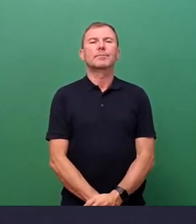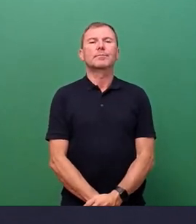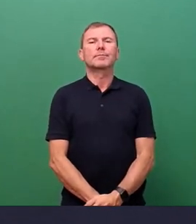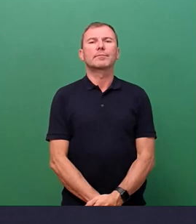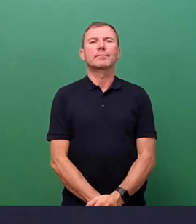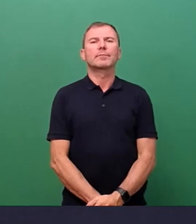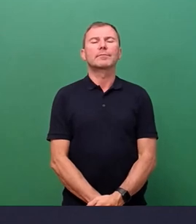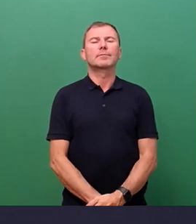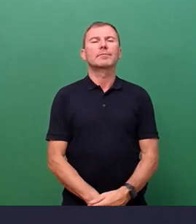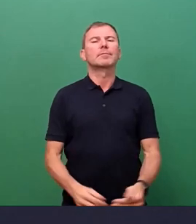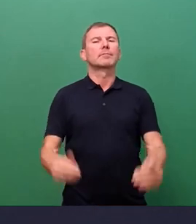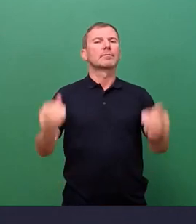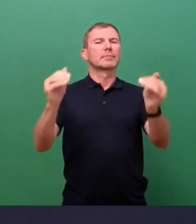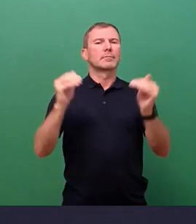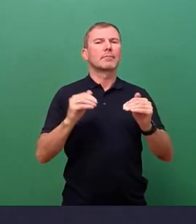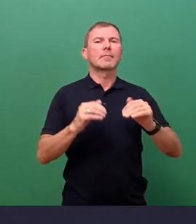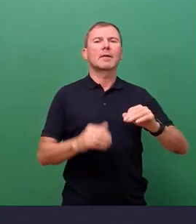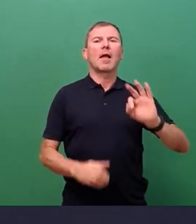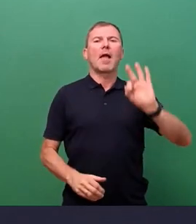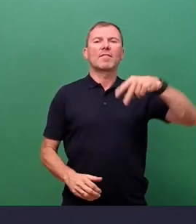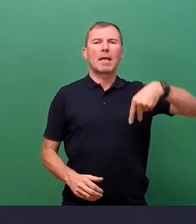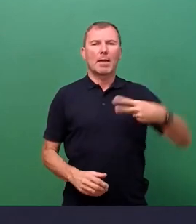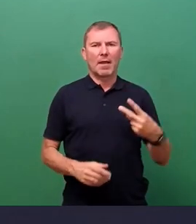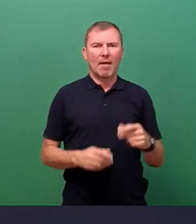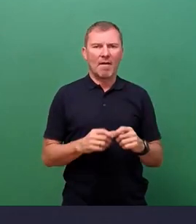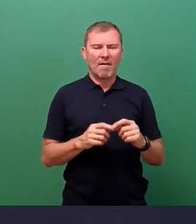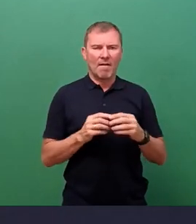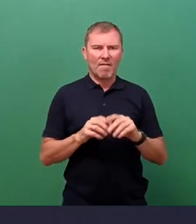Als nächstes ist die FDP-Fraktion an der Reihe, Herr Maloney.